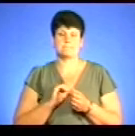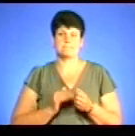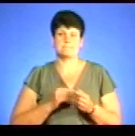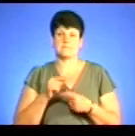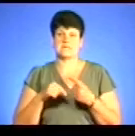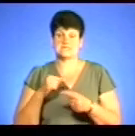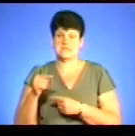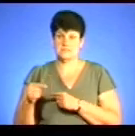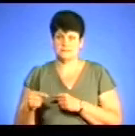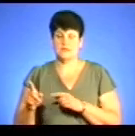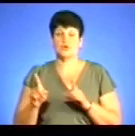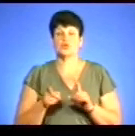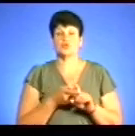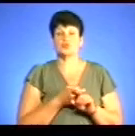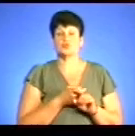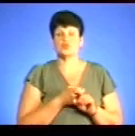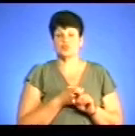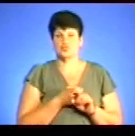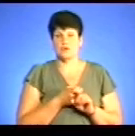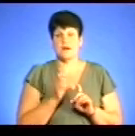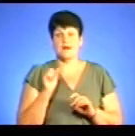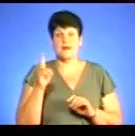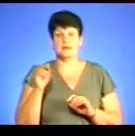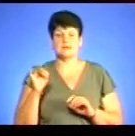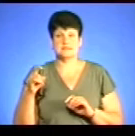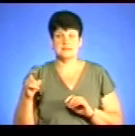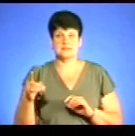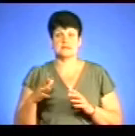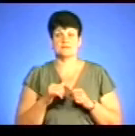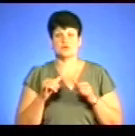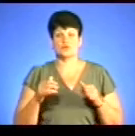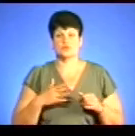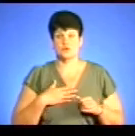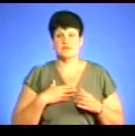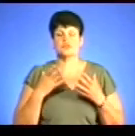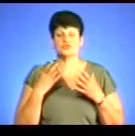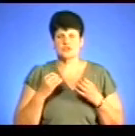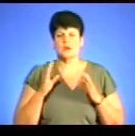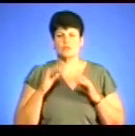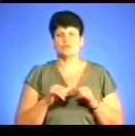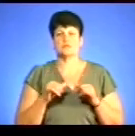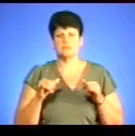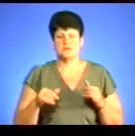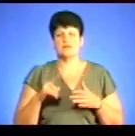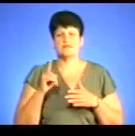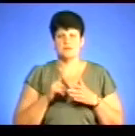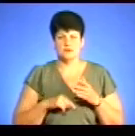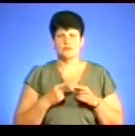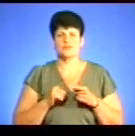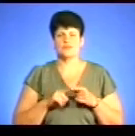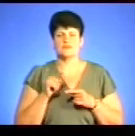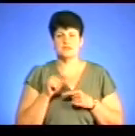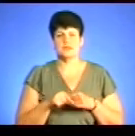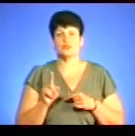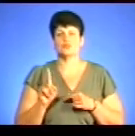того, що актиз зростає в нас, так він зростає, він буде ще зростати, я б самопереконаний і впевнений, через